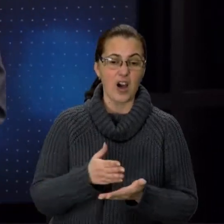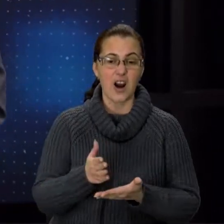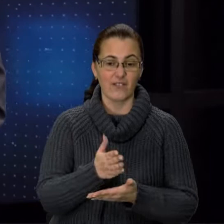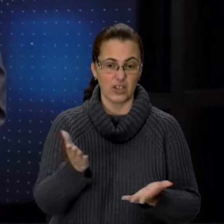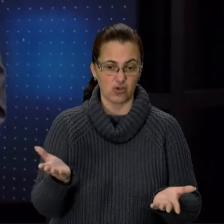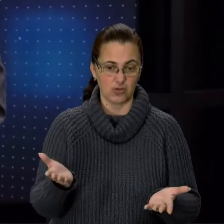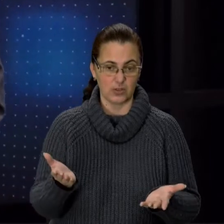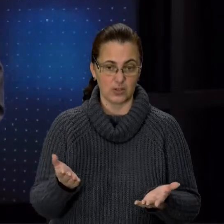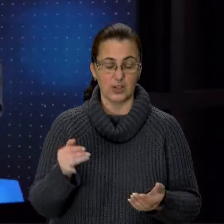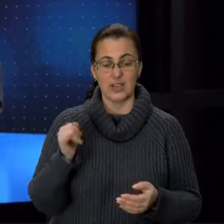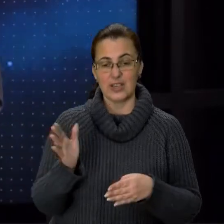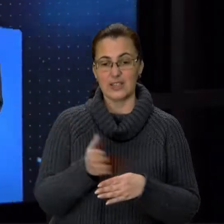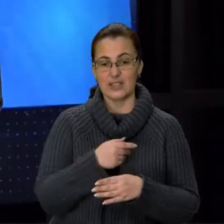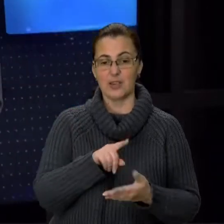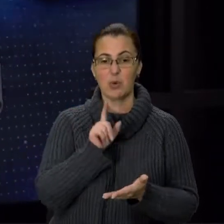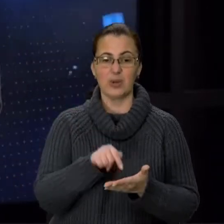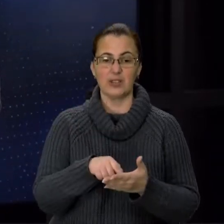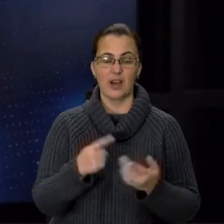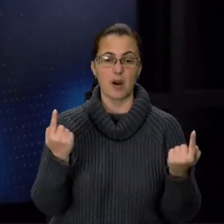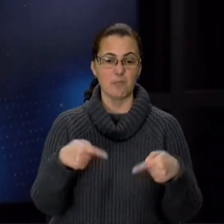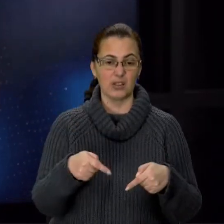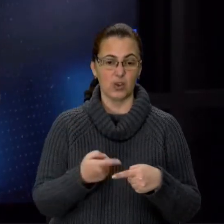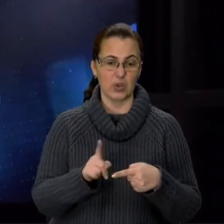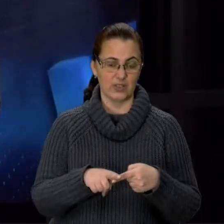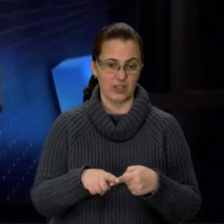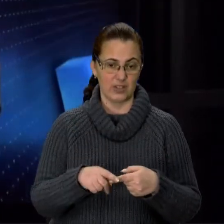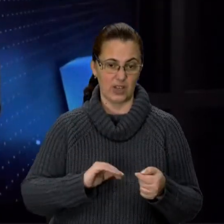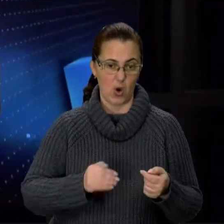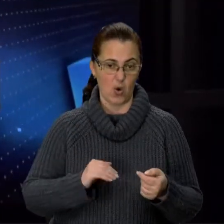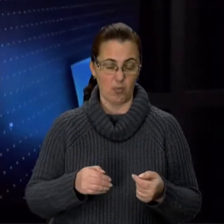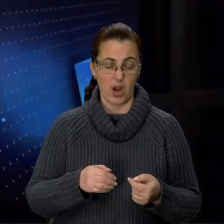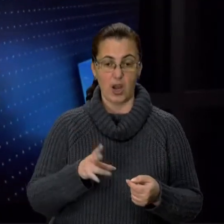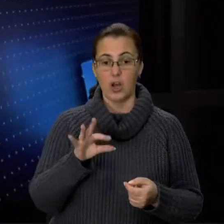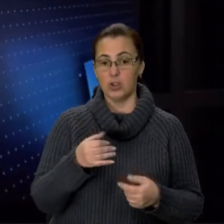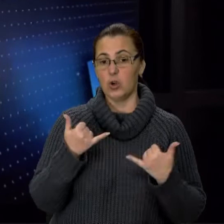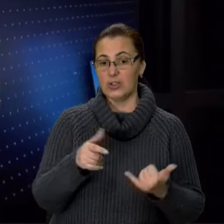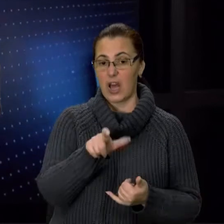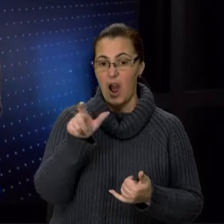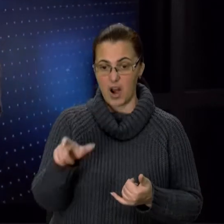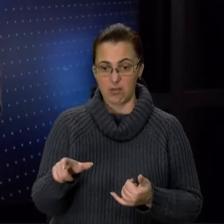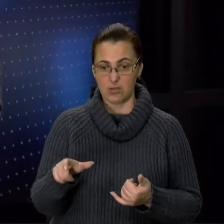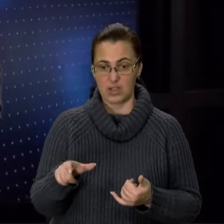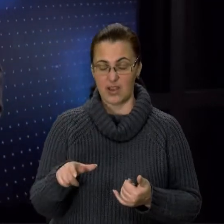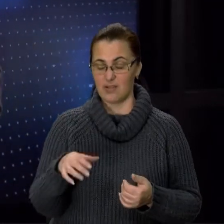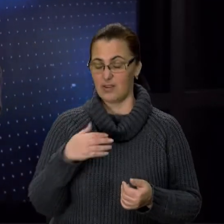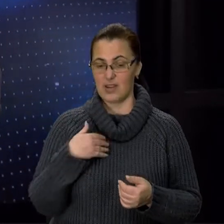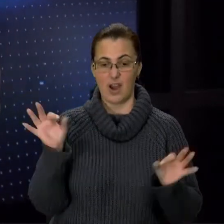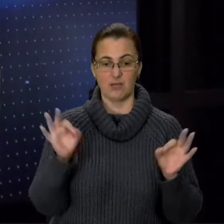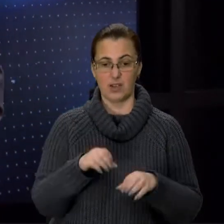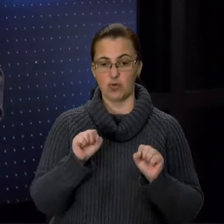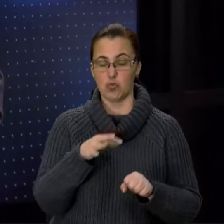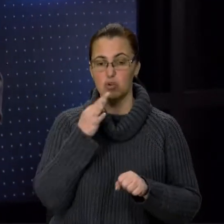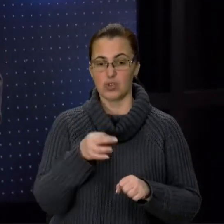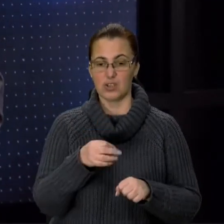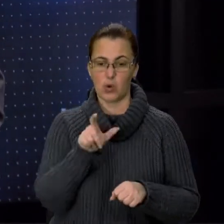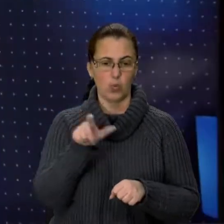все-таки, я думаю, зніме питання банкротства цих компаній. Але для пасажир, який буде їхати сьогодні, це, я можу наперед сказати, в принципі, він